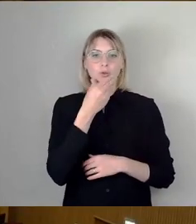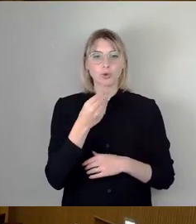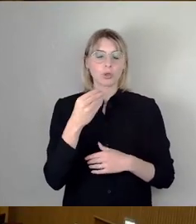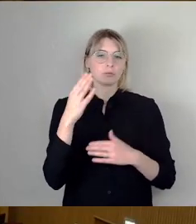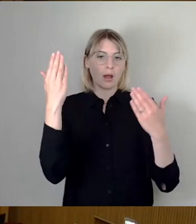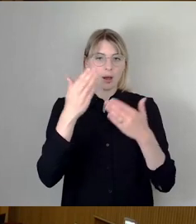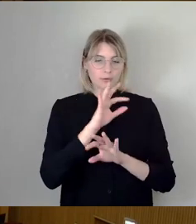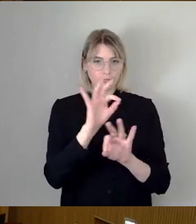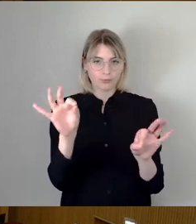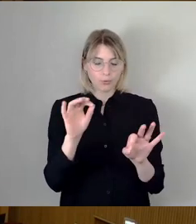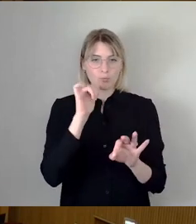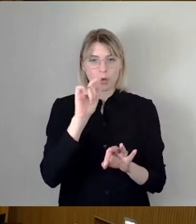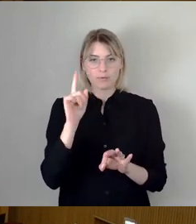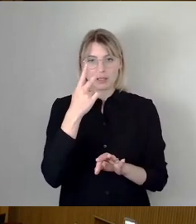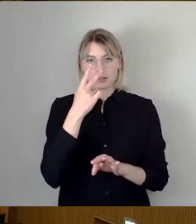uns dann alle morgen 15 Uhr. und